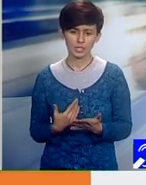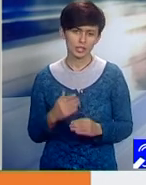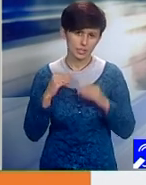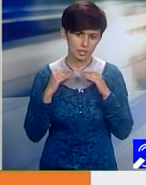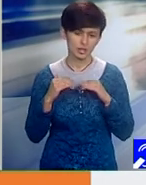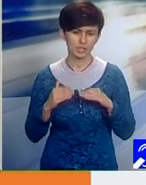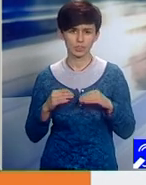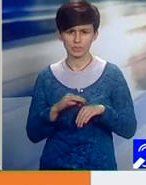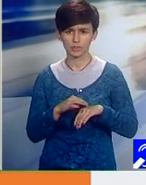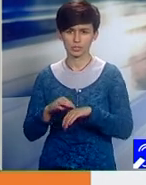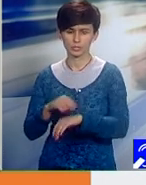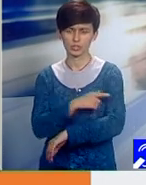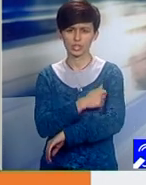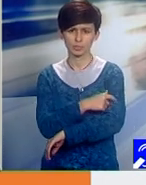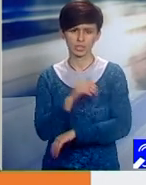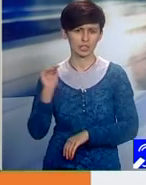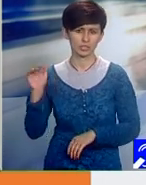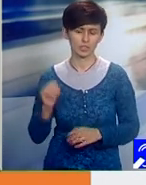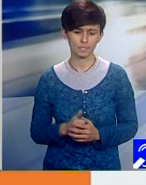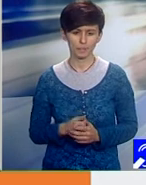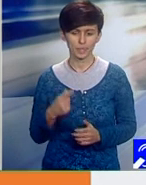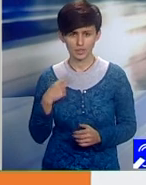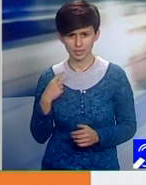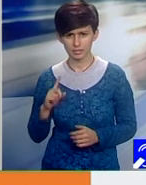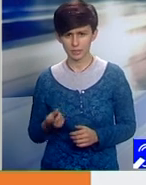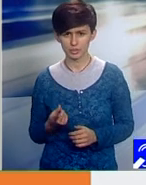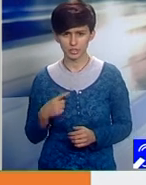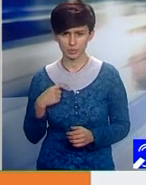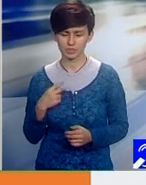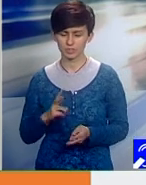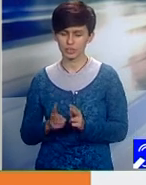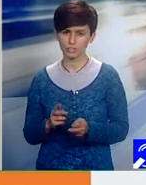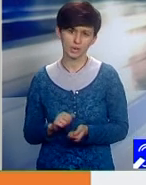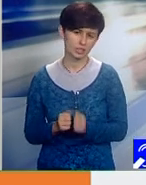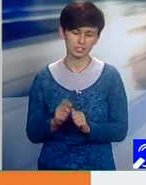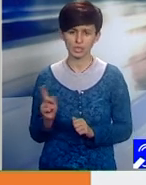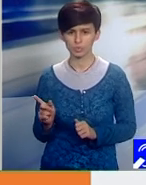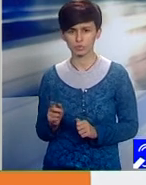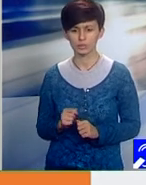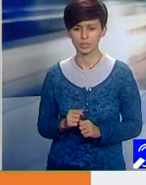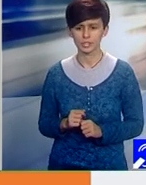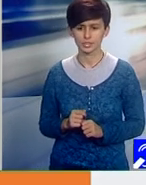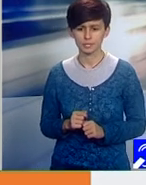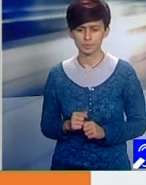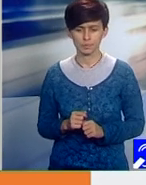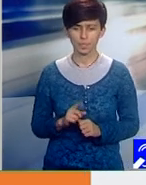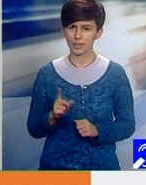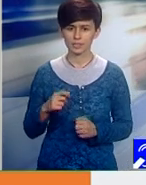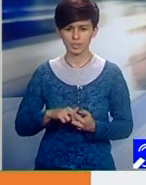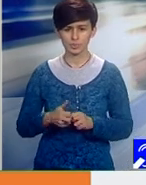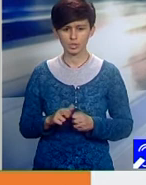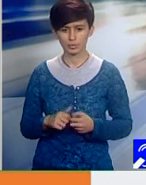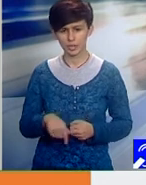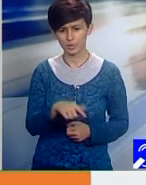nivelul conducerii spitalelor? E posibil să fie normale, să nu fie normale. Chiar nu este problema